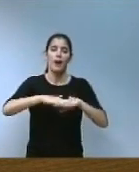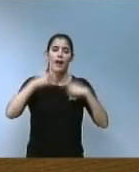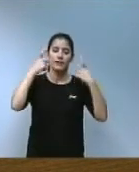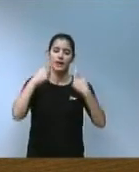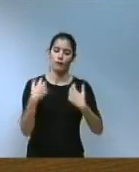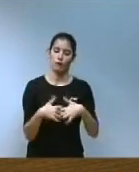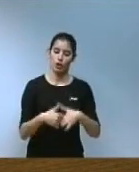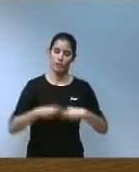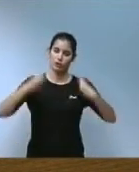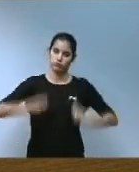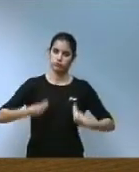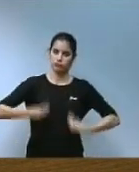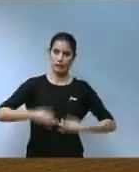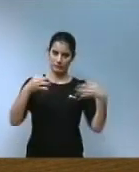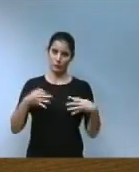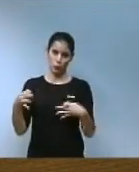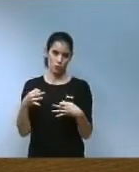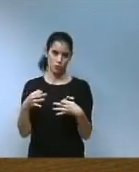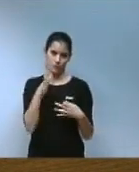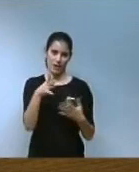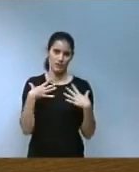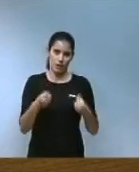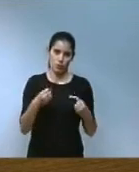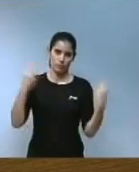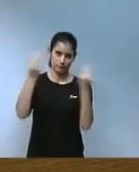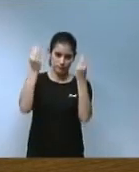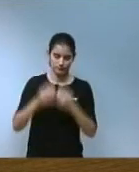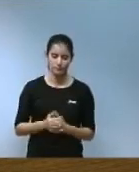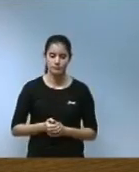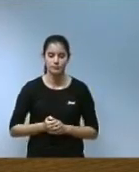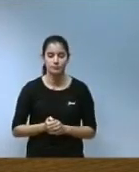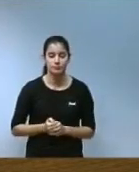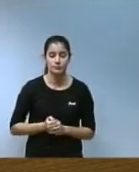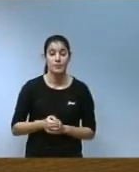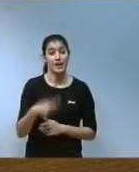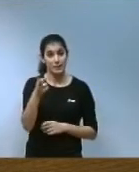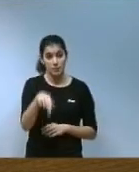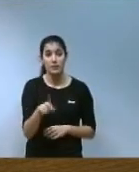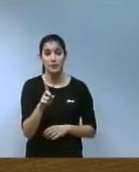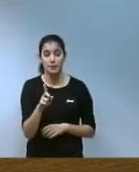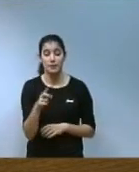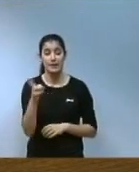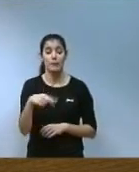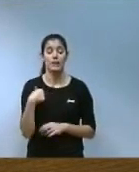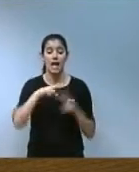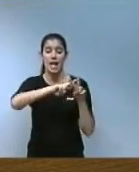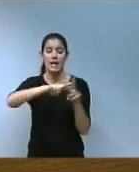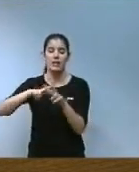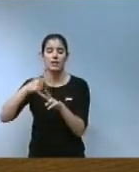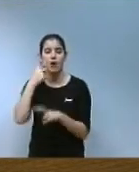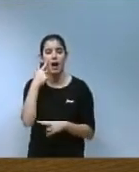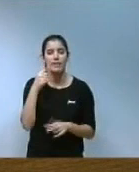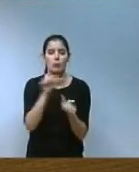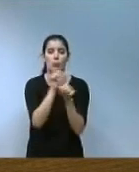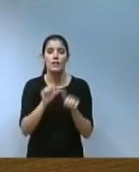segur de les instal·lacions sotmeses a la seguretat industrial. I també estem analitzant quin serà el